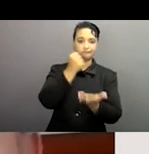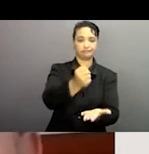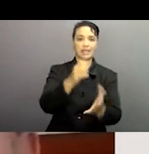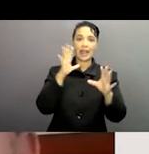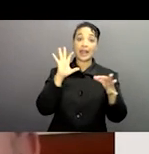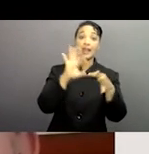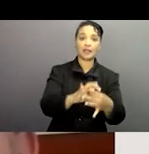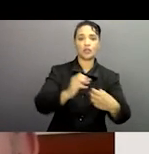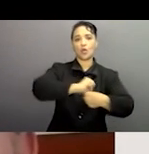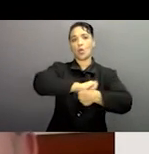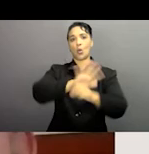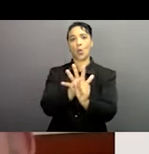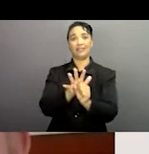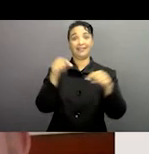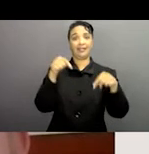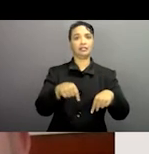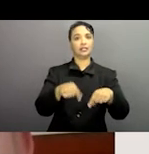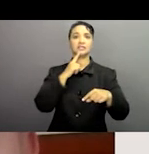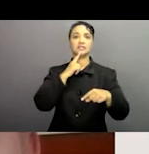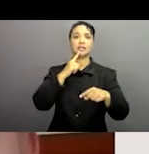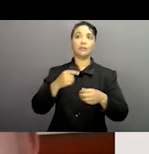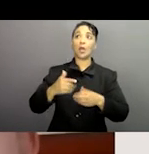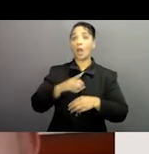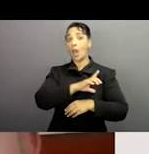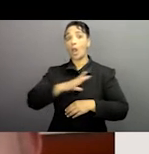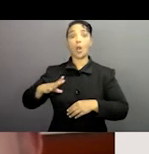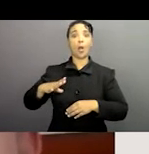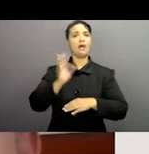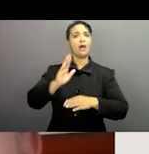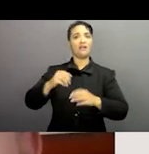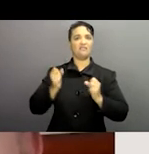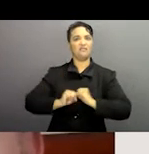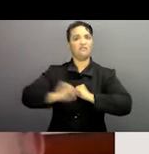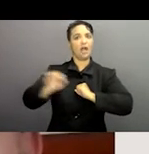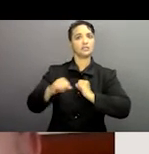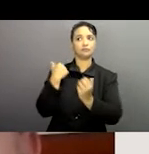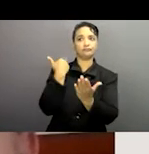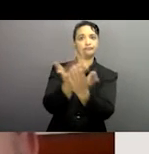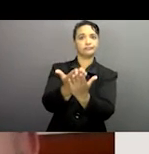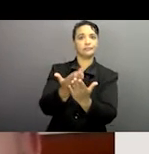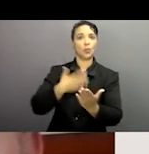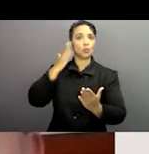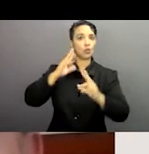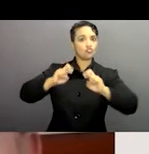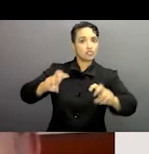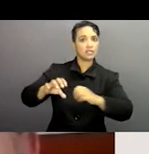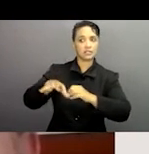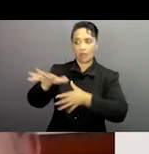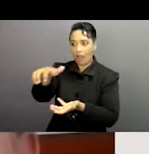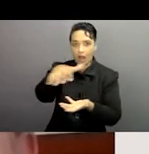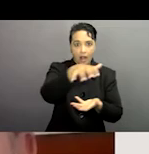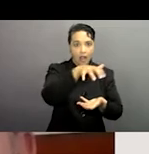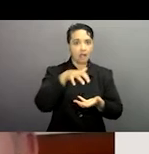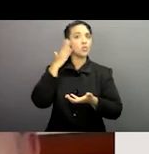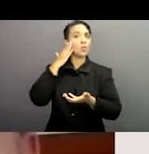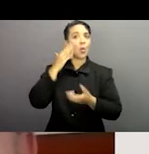financements qui ont été faits sur le COVID-19, sur ce qu'on appelle ici, ce qu'on a fait pour essayer de voir et de trouver aussi ce qui